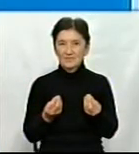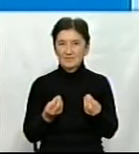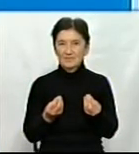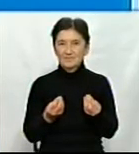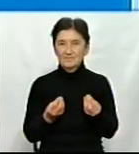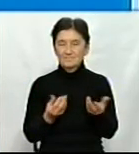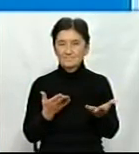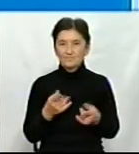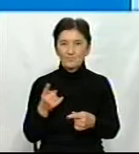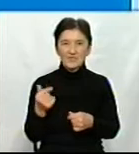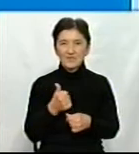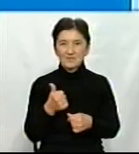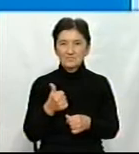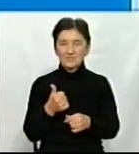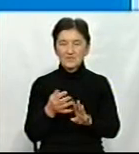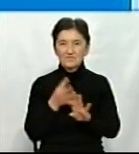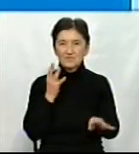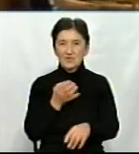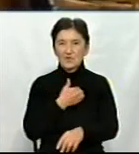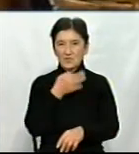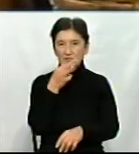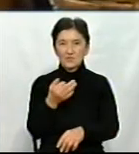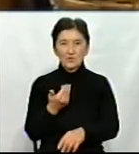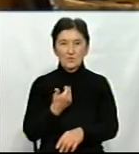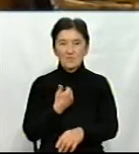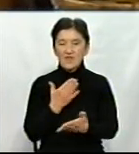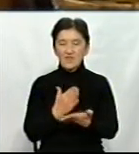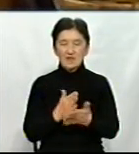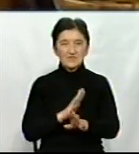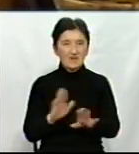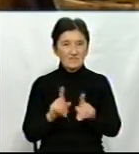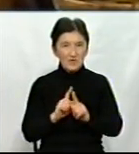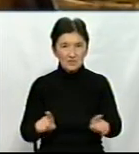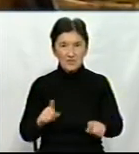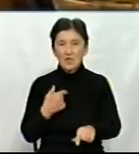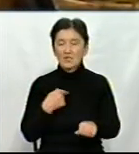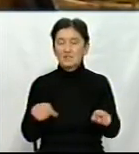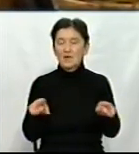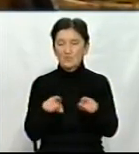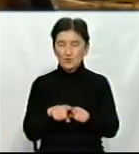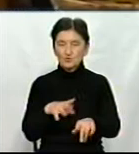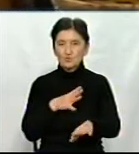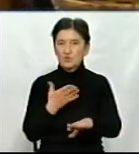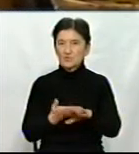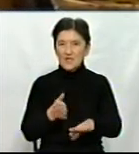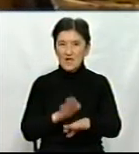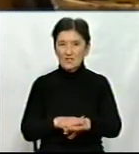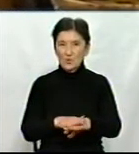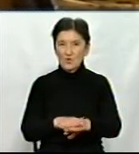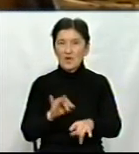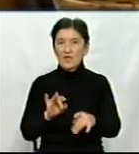Перш за все, скажу, що ми є не винятком. Нам теж було дуже складно починати і